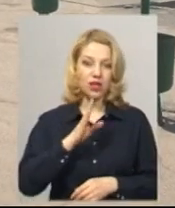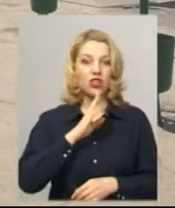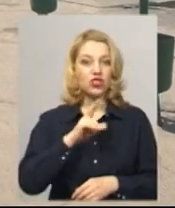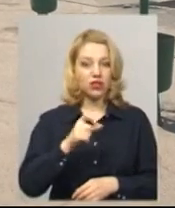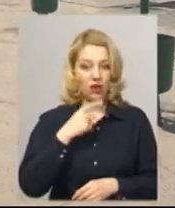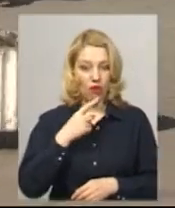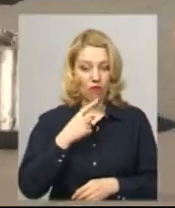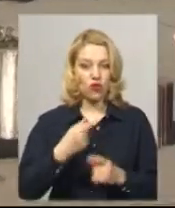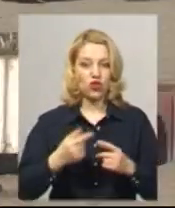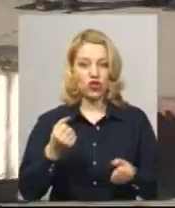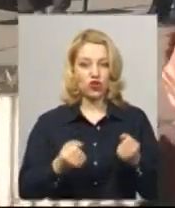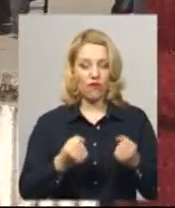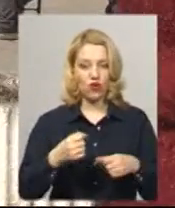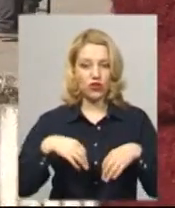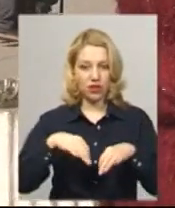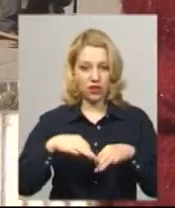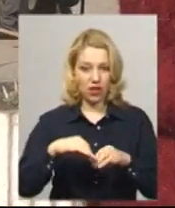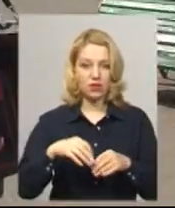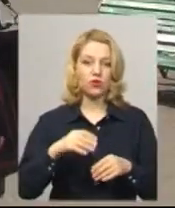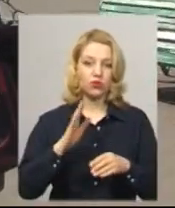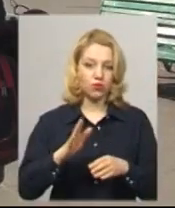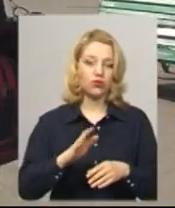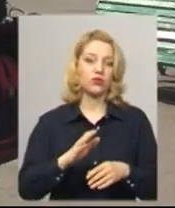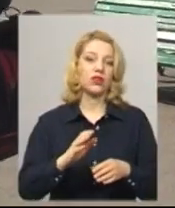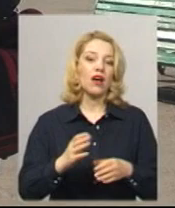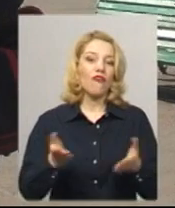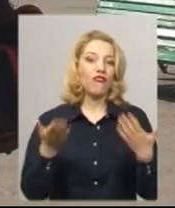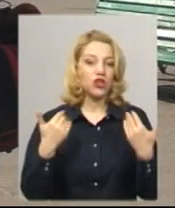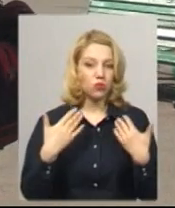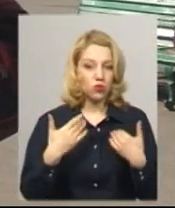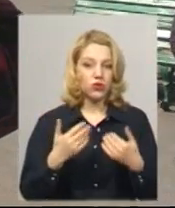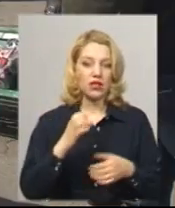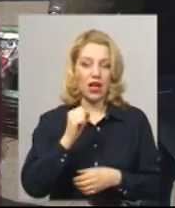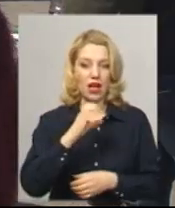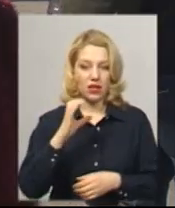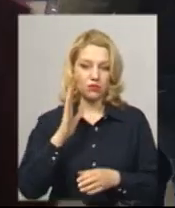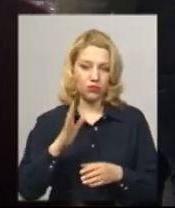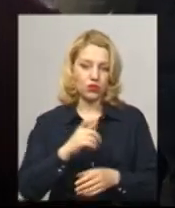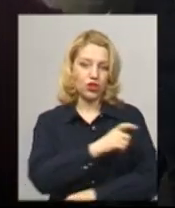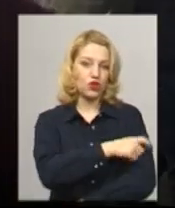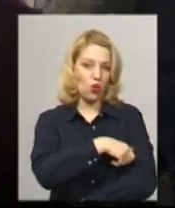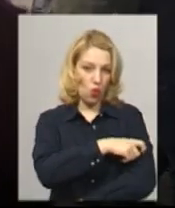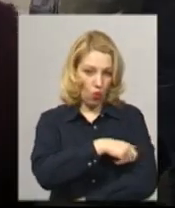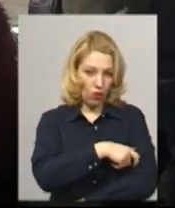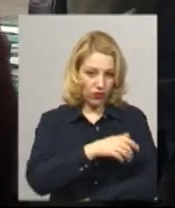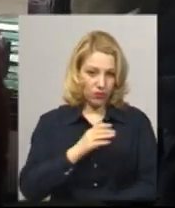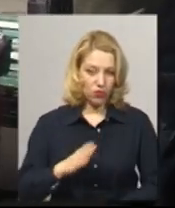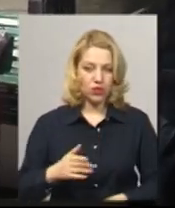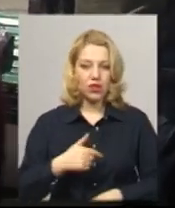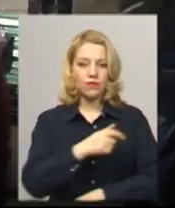додає, водії транспорту та працівники станції підуть у відпустку. Проте будуть на автовокзалі чергові. Ну, дежурити ми будемо тут,